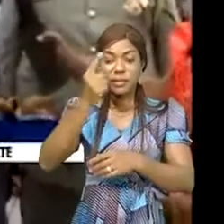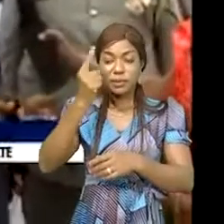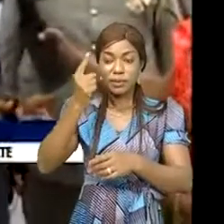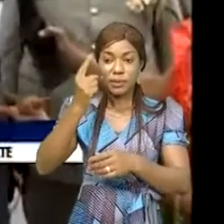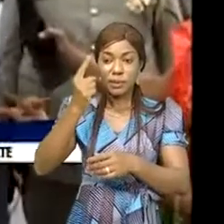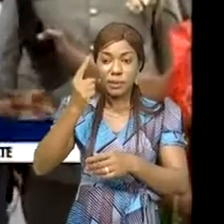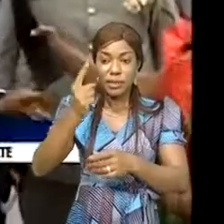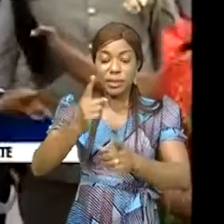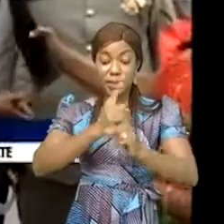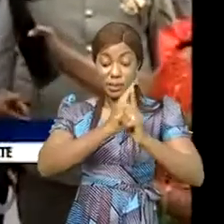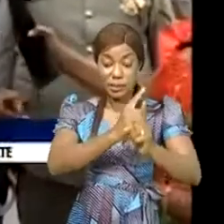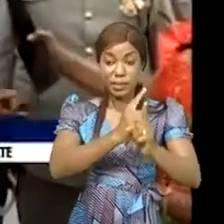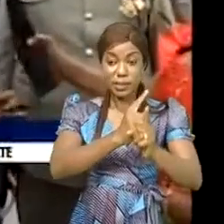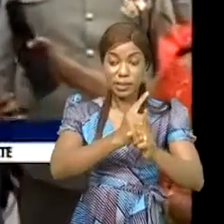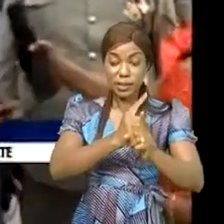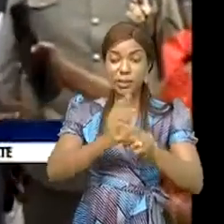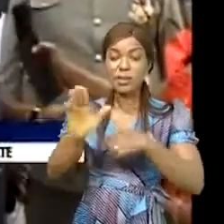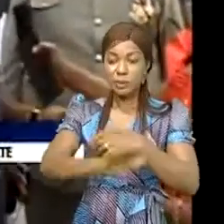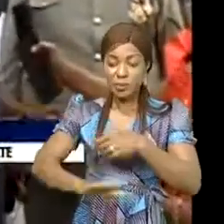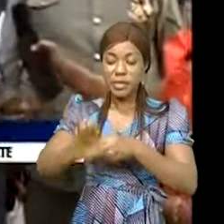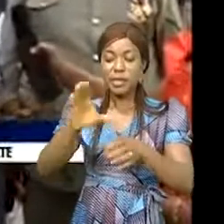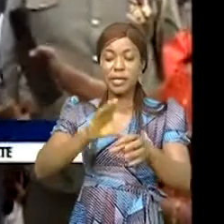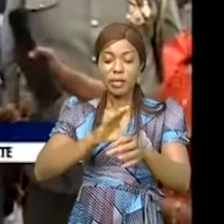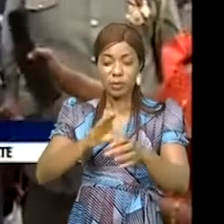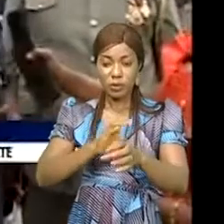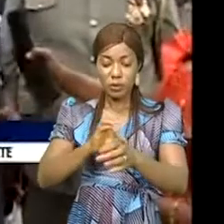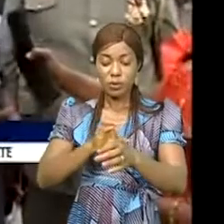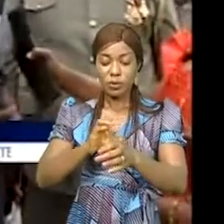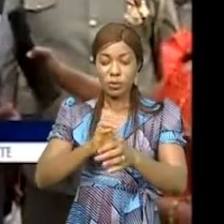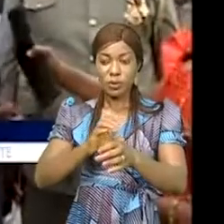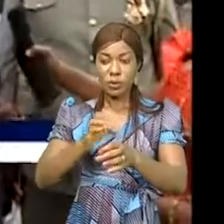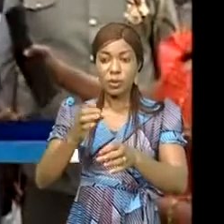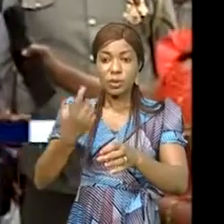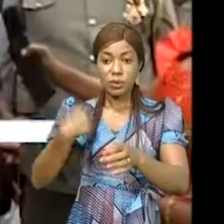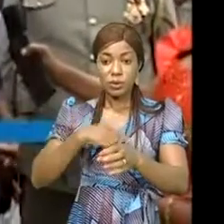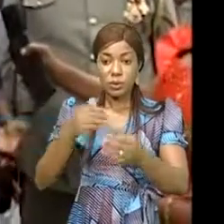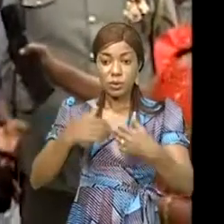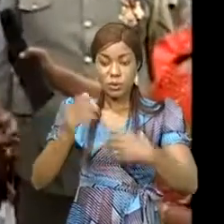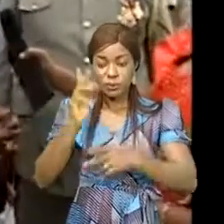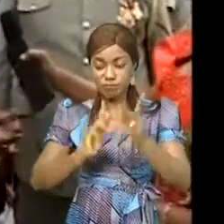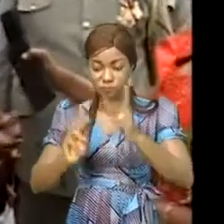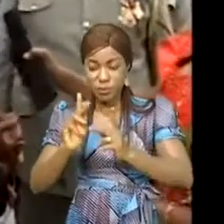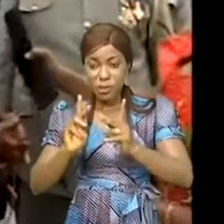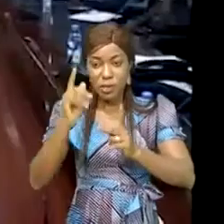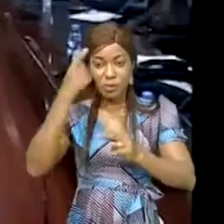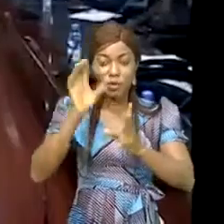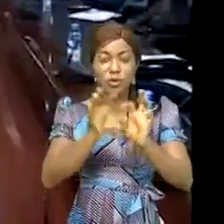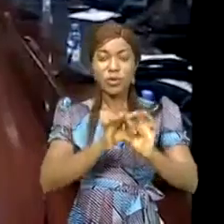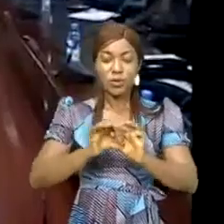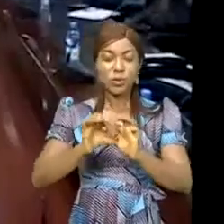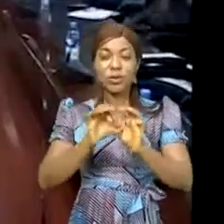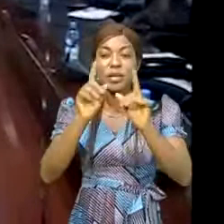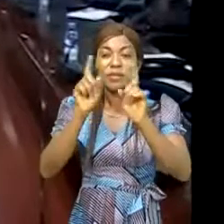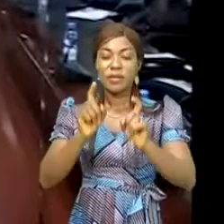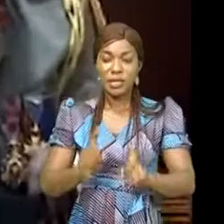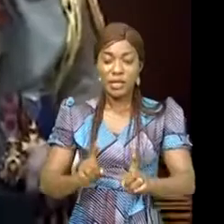économique des États d'Afrique centrale dont font partie nos deux pays. Nous sommes aussi un centre d'excellence de l'Union africaine. Il est tout à fait normal de venir